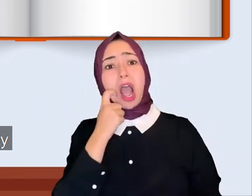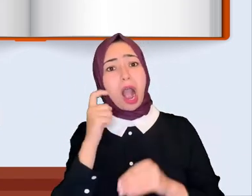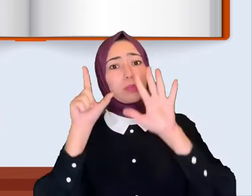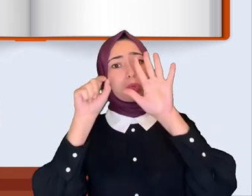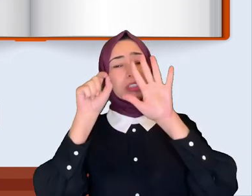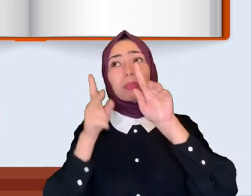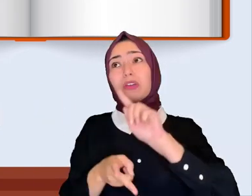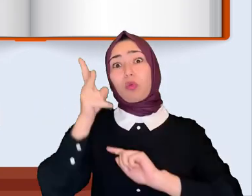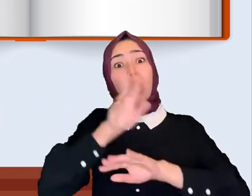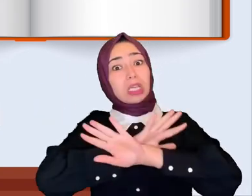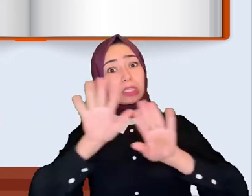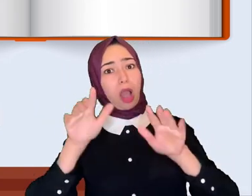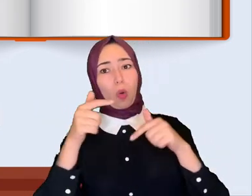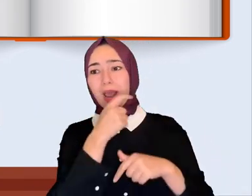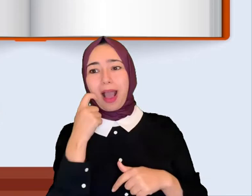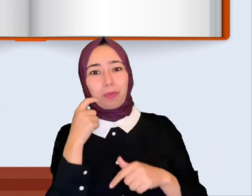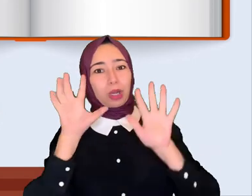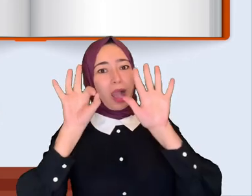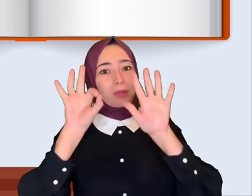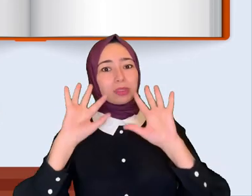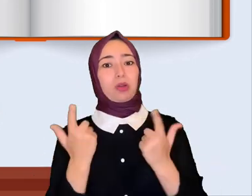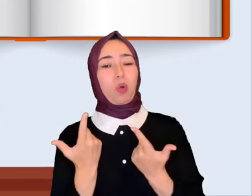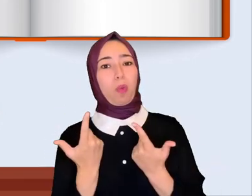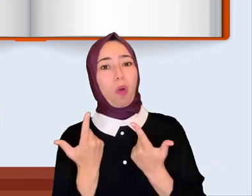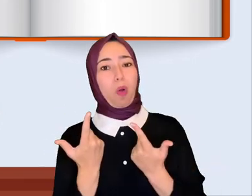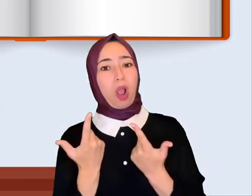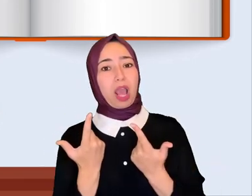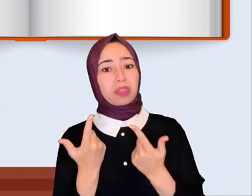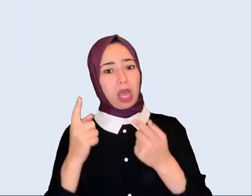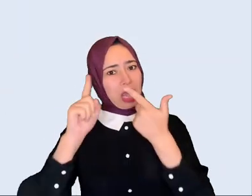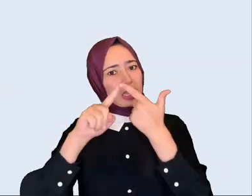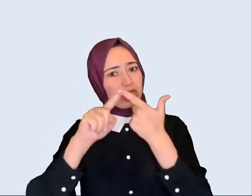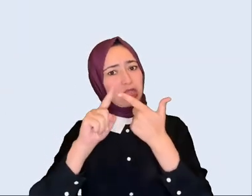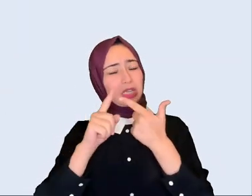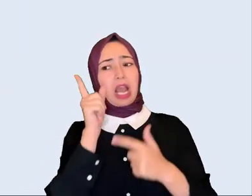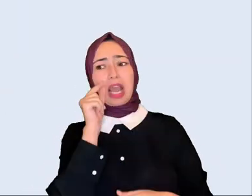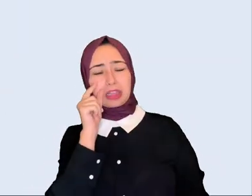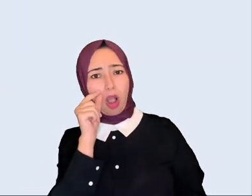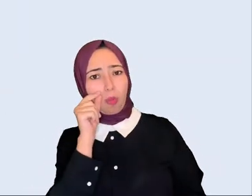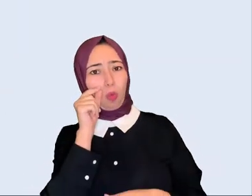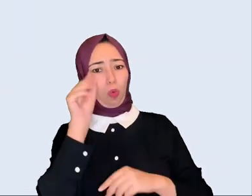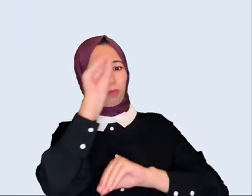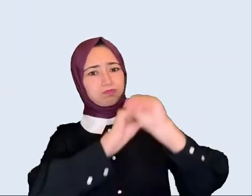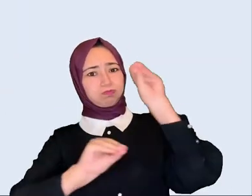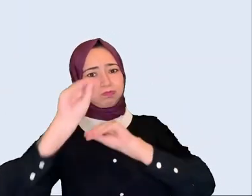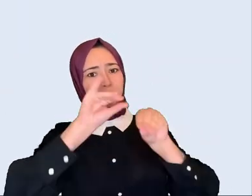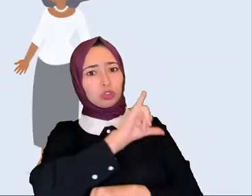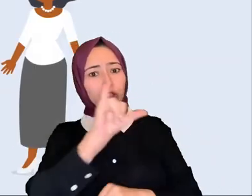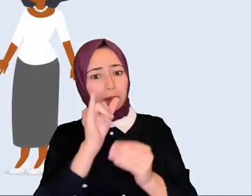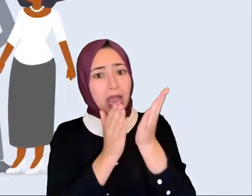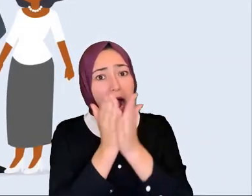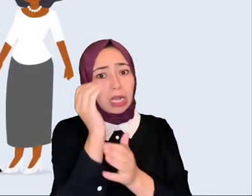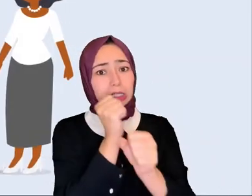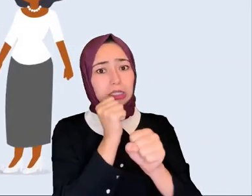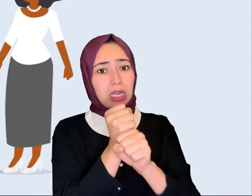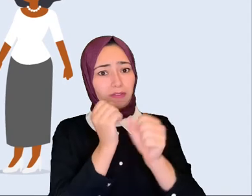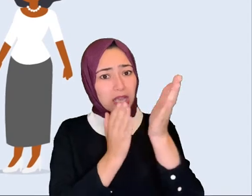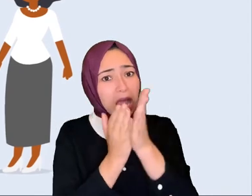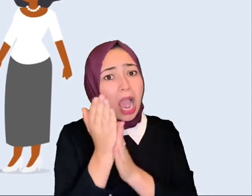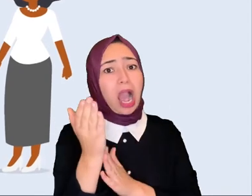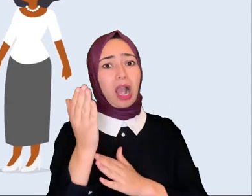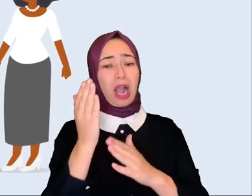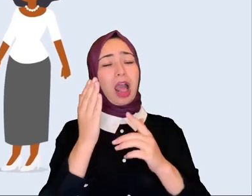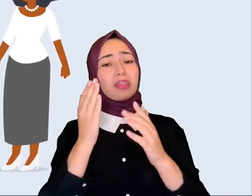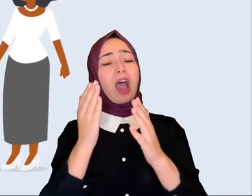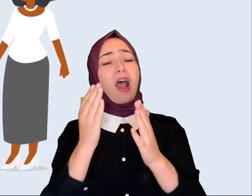ام وعينة اللي هما المواطنين اللي فاتوا 70 سنة ومش كل المواطنين ثانيا رفض التكفل بالعلاج يمس من جوهر الحق في